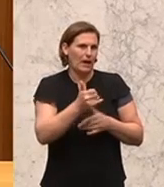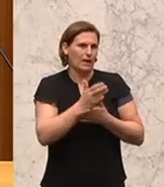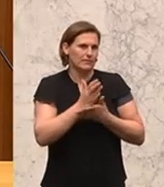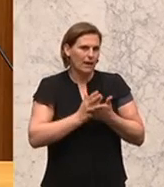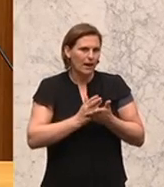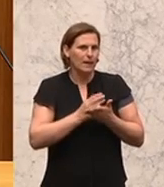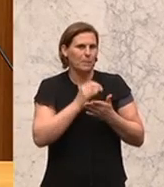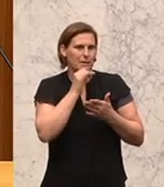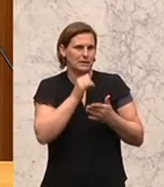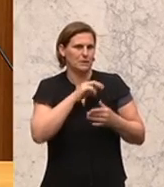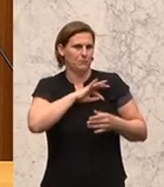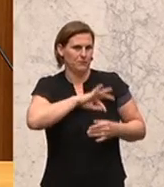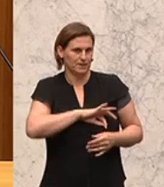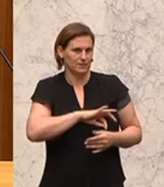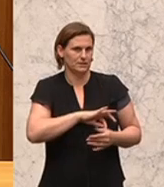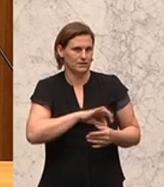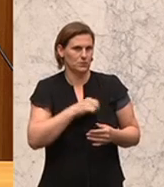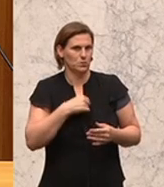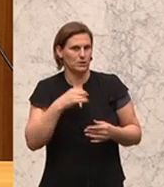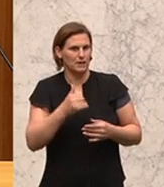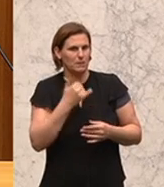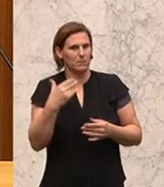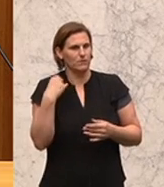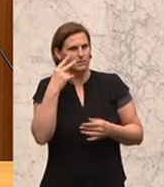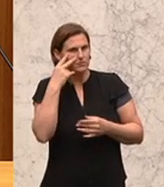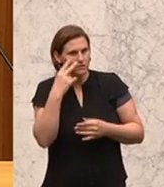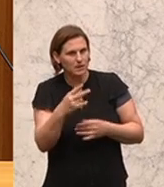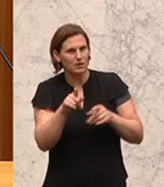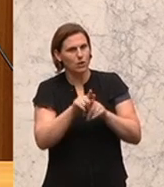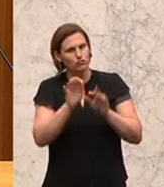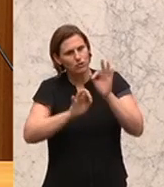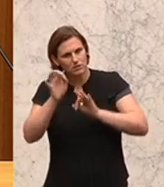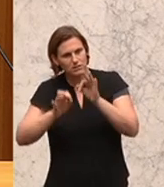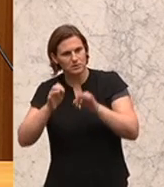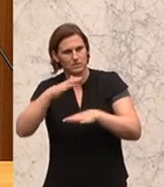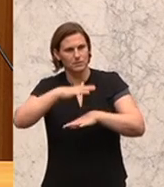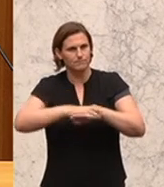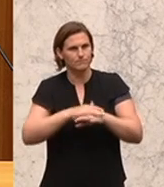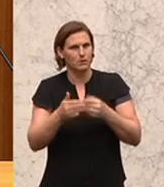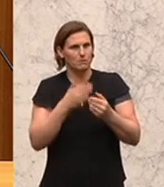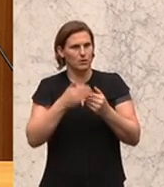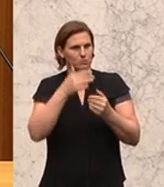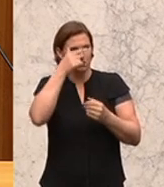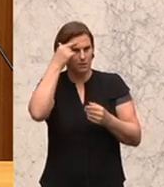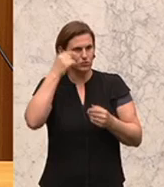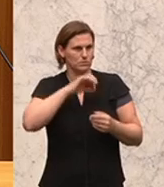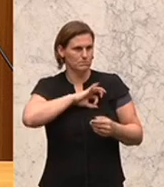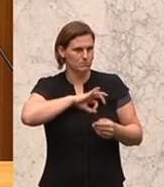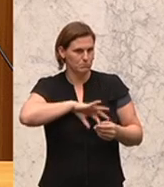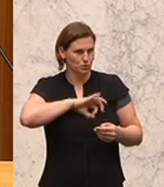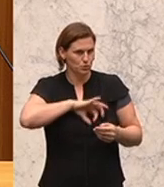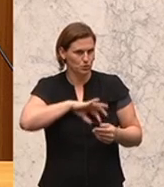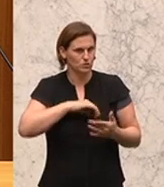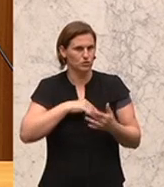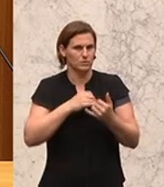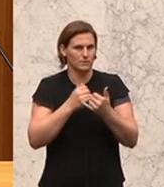vor allem nicht verbindlich. Und ich sehe das dann immer wieder, und wir wissen das ja auch statistisch nachgewiesen, dass zum Beispiel Menschen mit psychischen Problemen